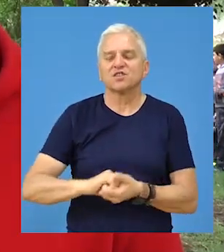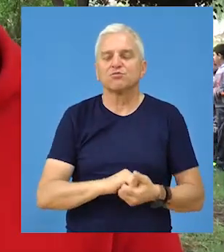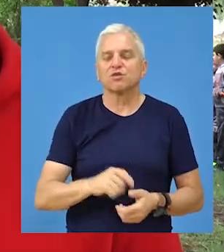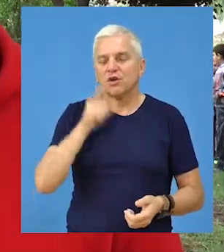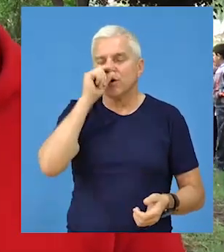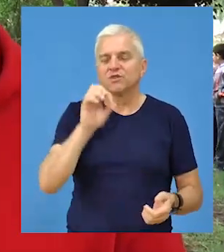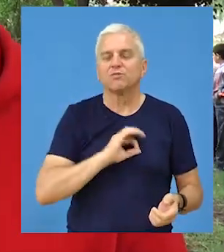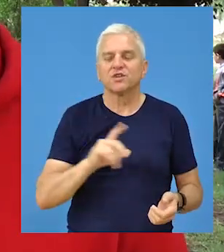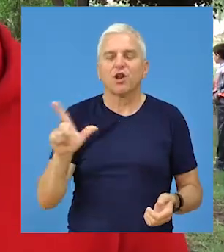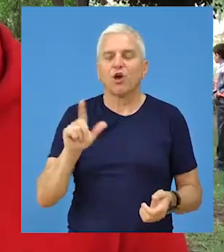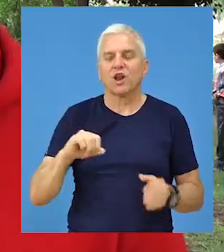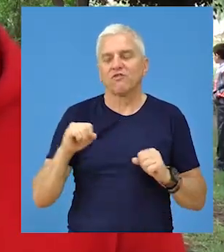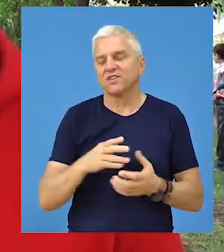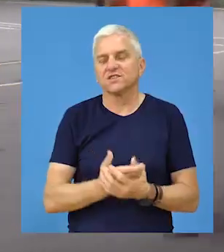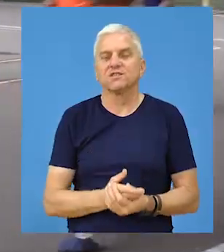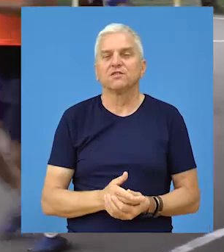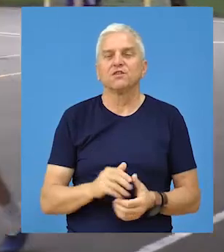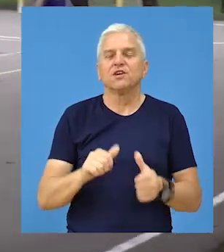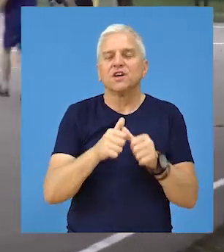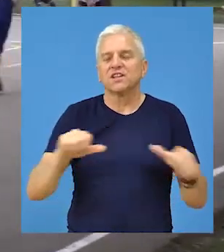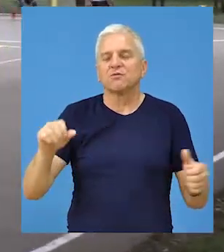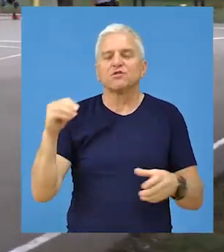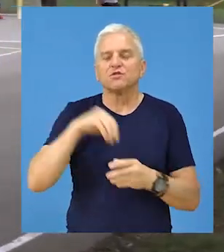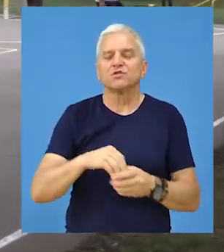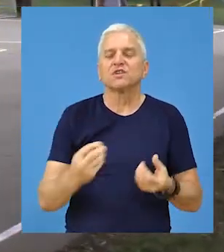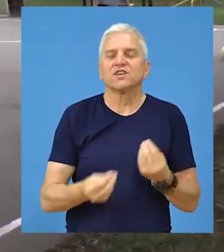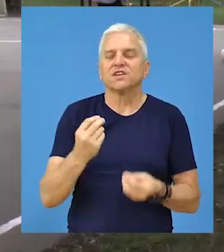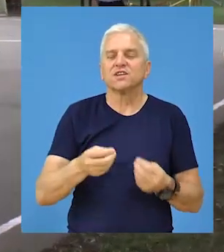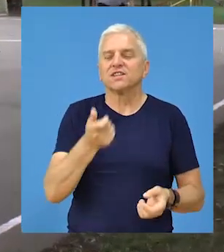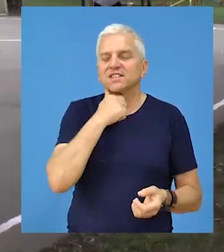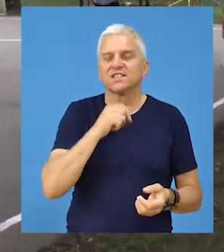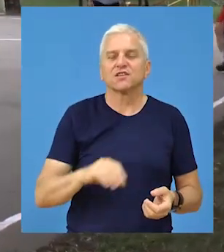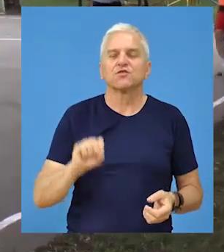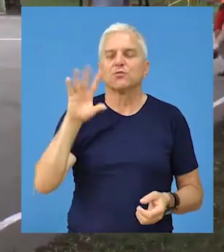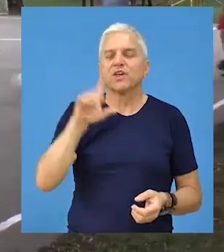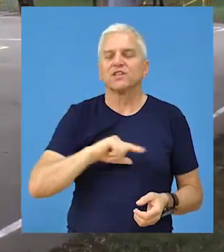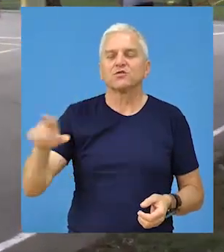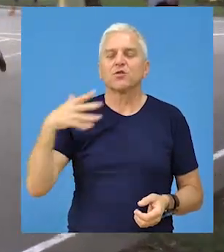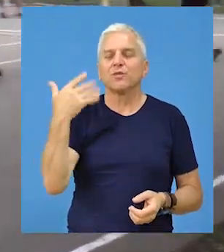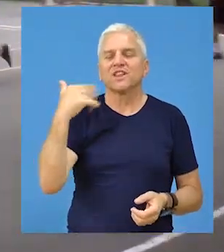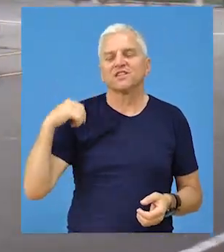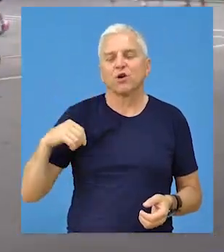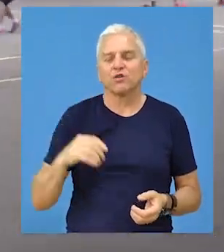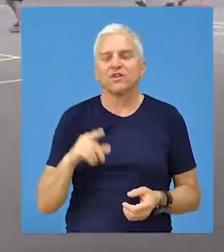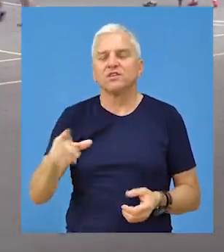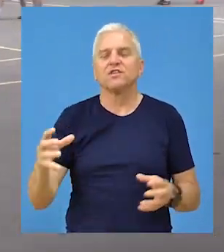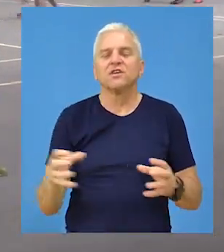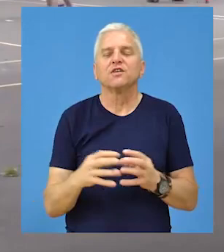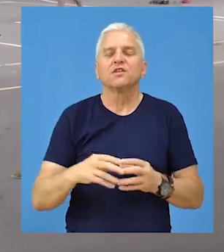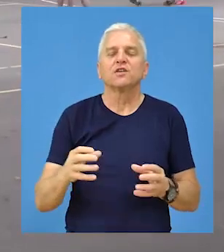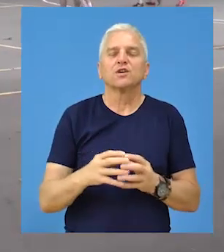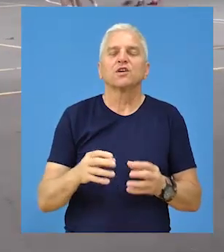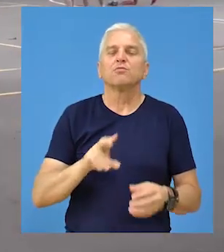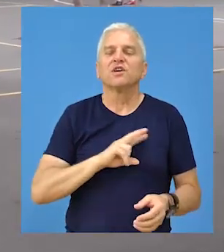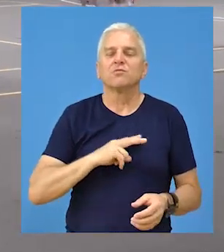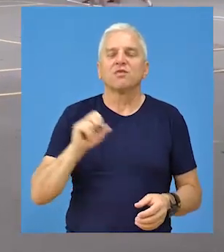opština sa lokalnom samopravom. Na turniru učestvuju igrači starostne dobi od 15 do 50 godina, timovi broj je